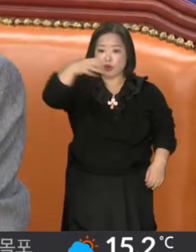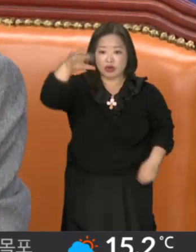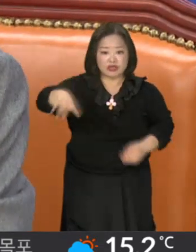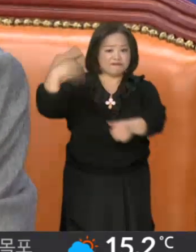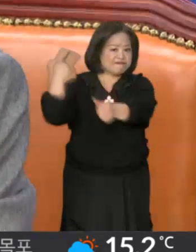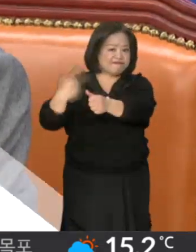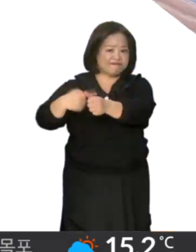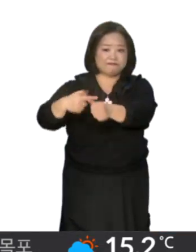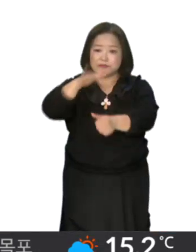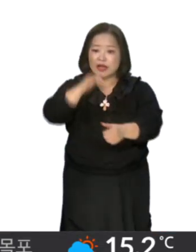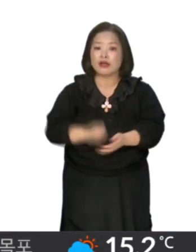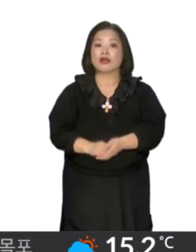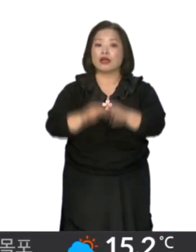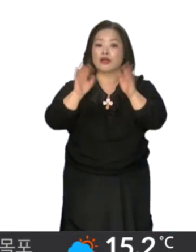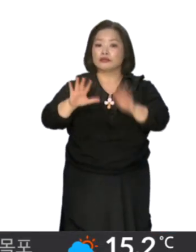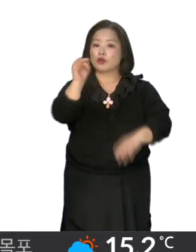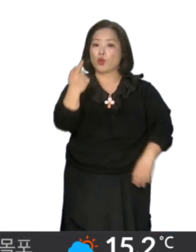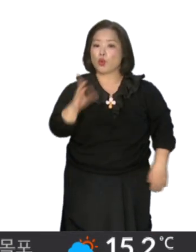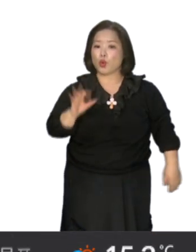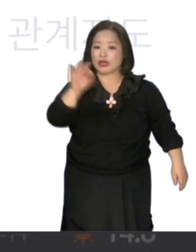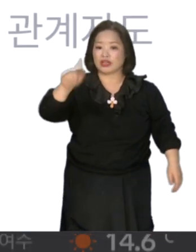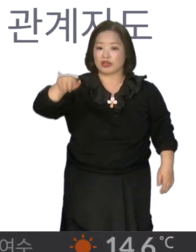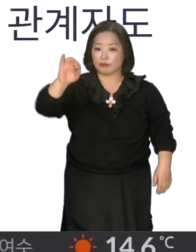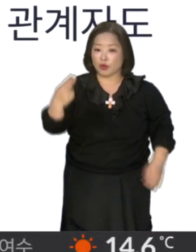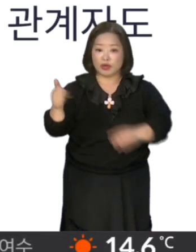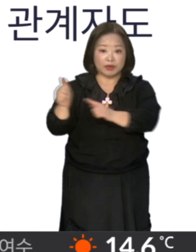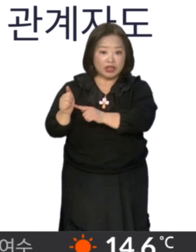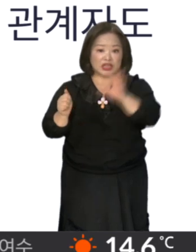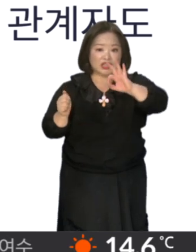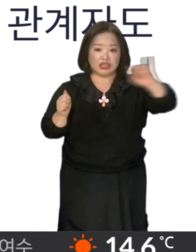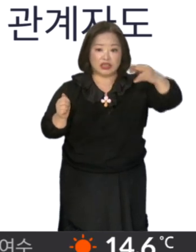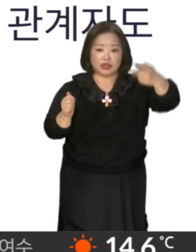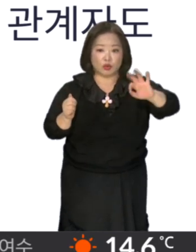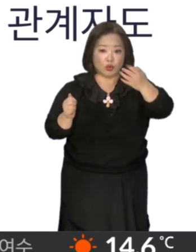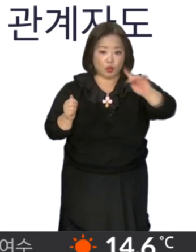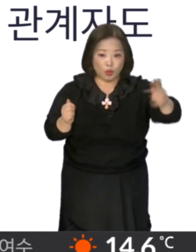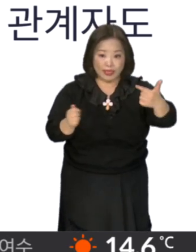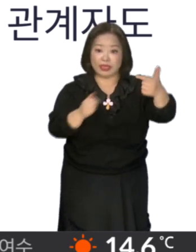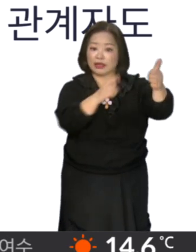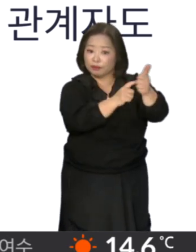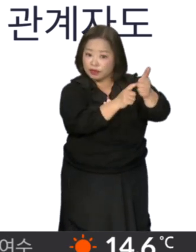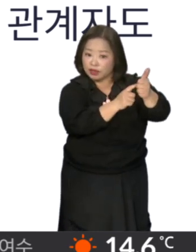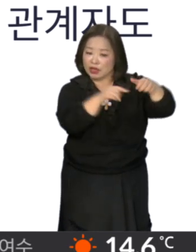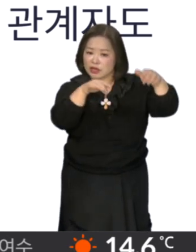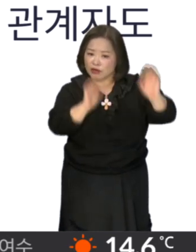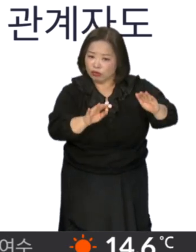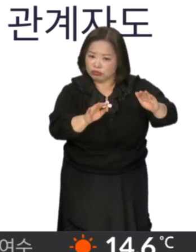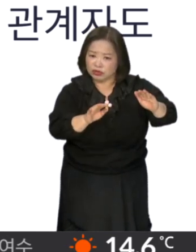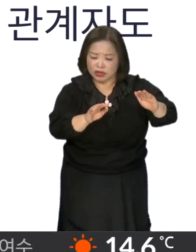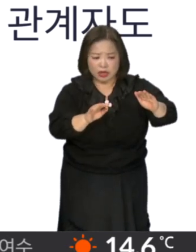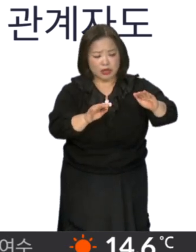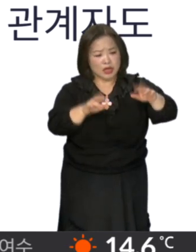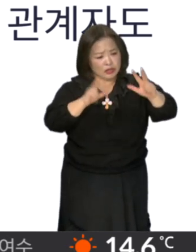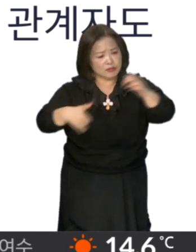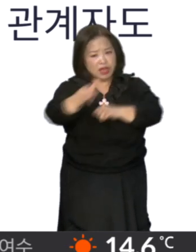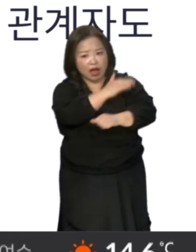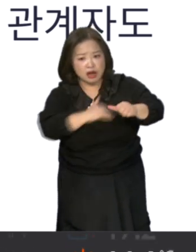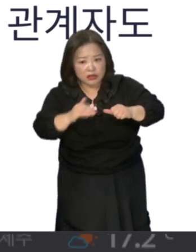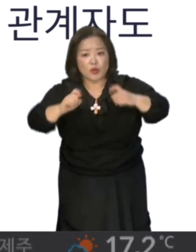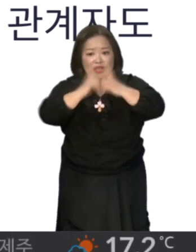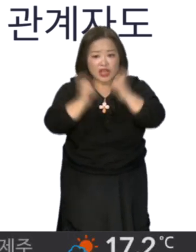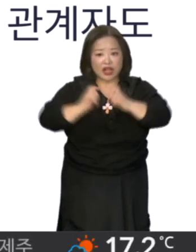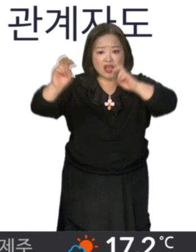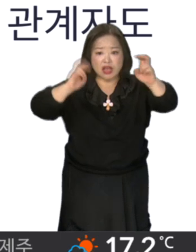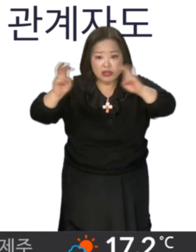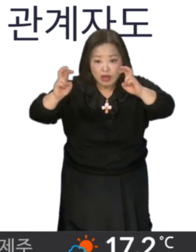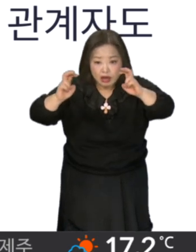민주당 홍익표 원내대표는 이동관 방송통신위원장이 유례없는 속도전으로 민간기업의